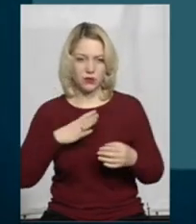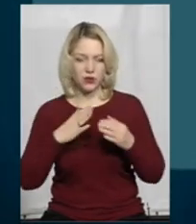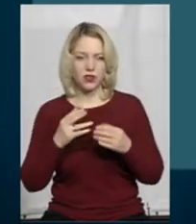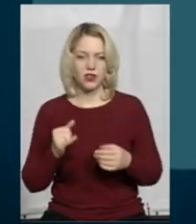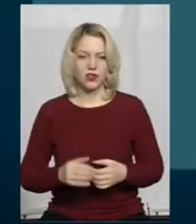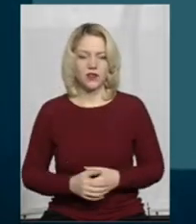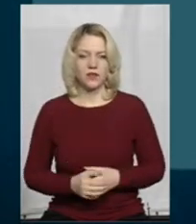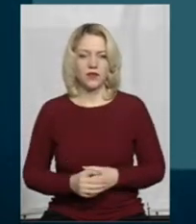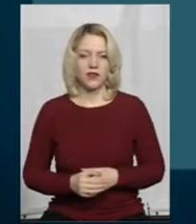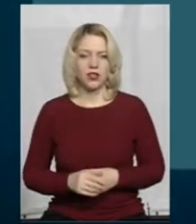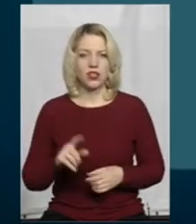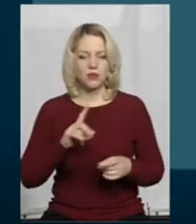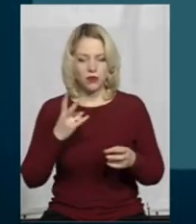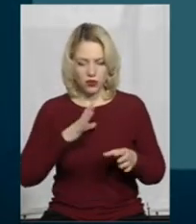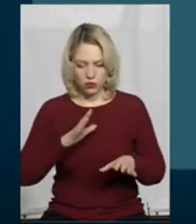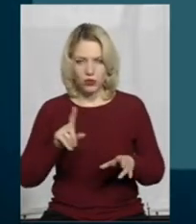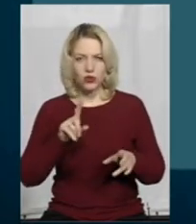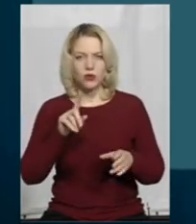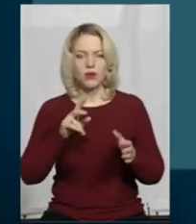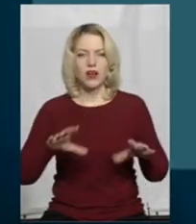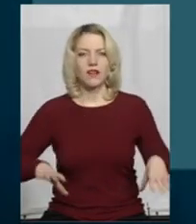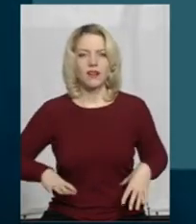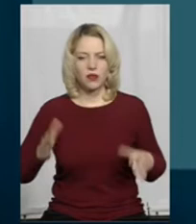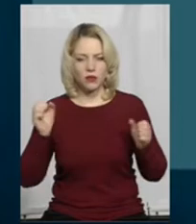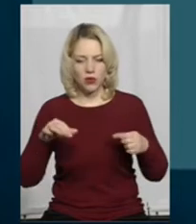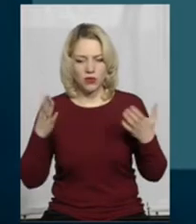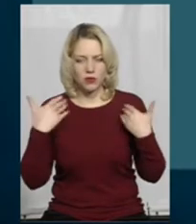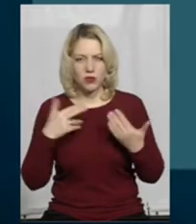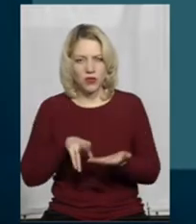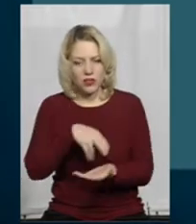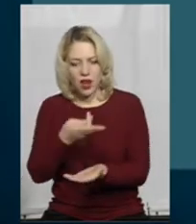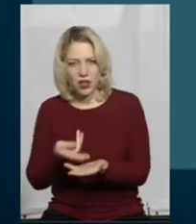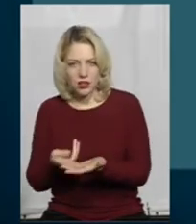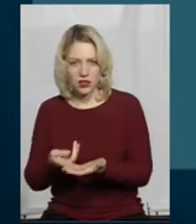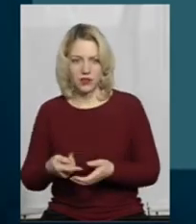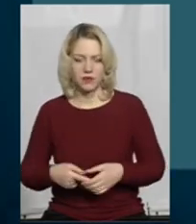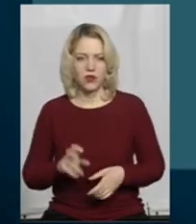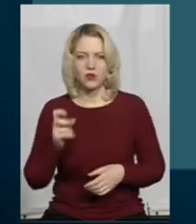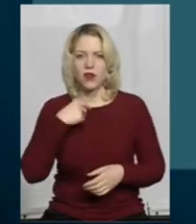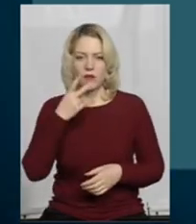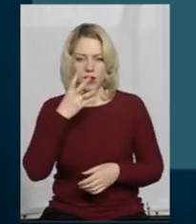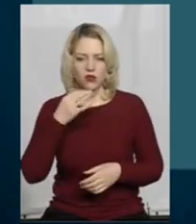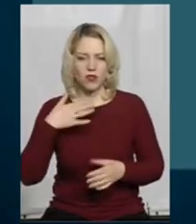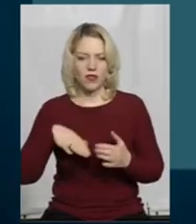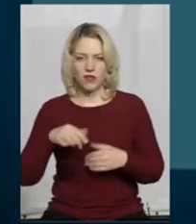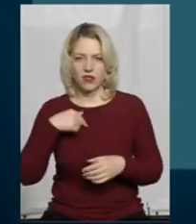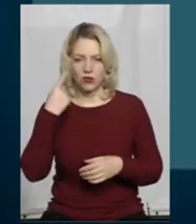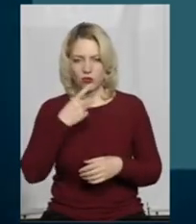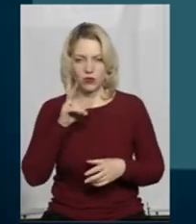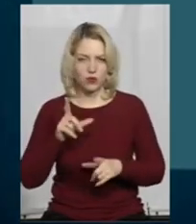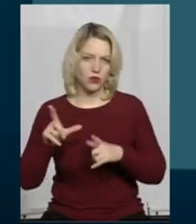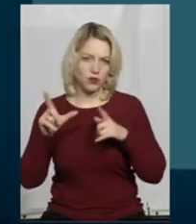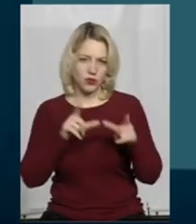соломи. Він мав до лягти. Все, що я бачив, я бачив на відео і бачив фото. Особисто я таки їду завтра з головою